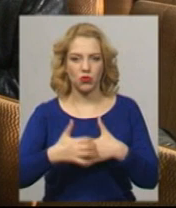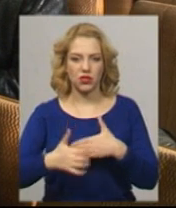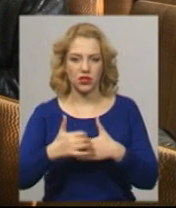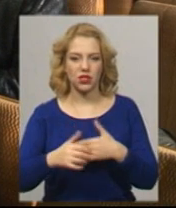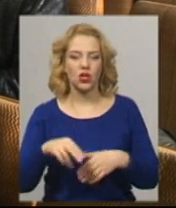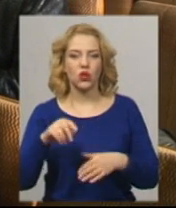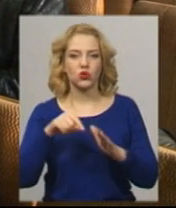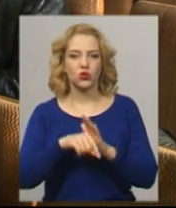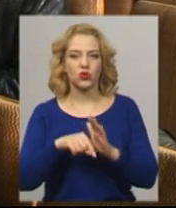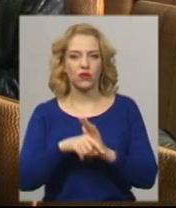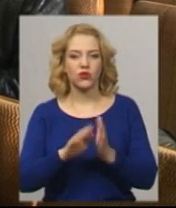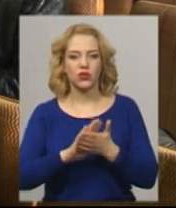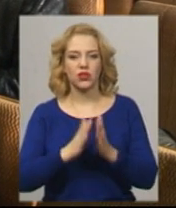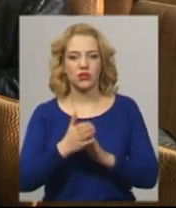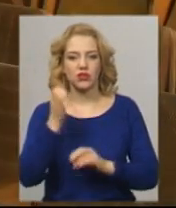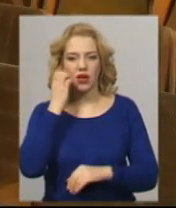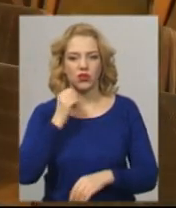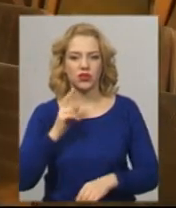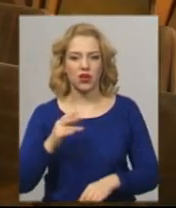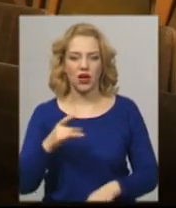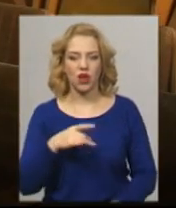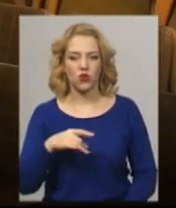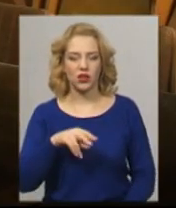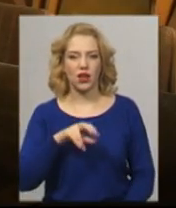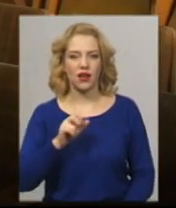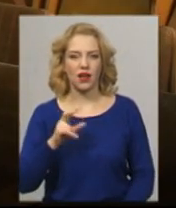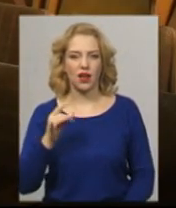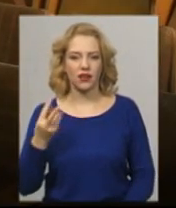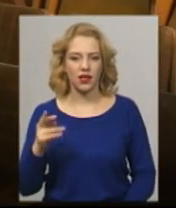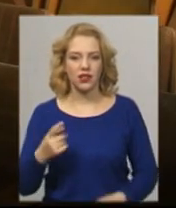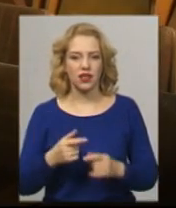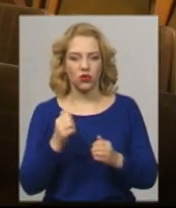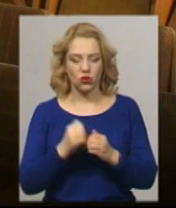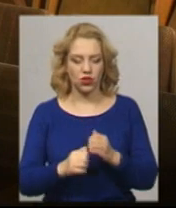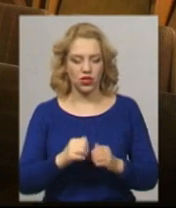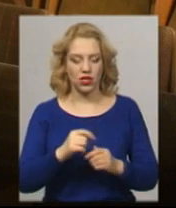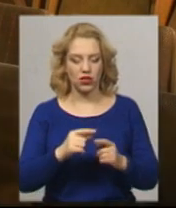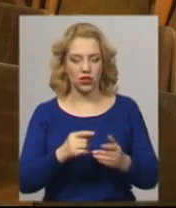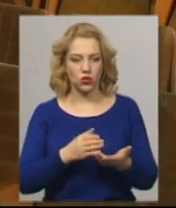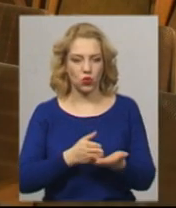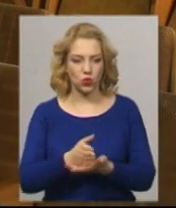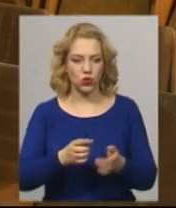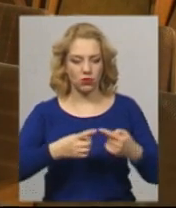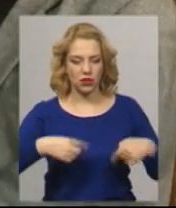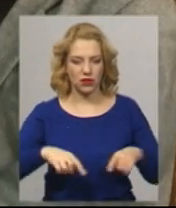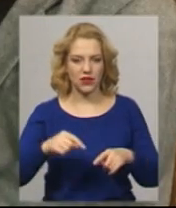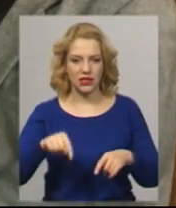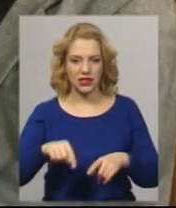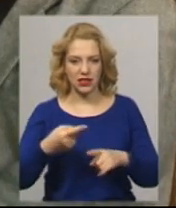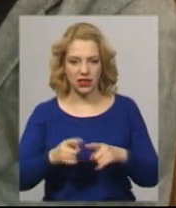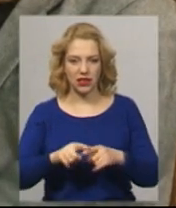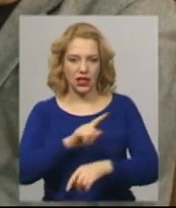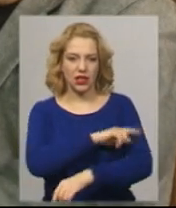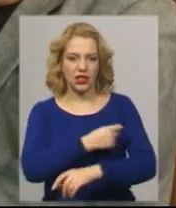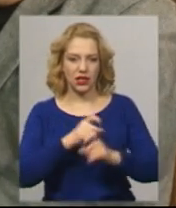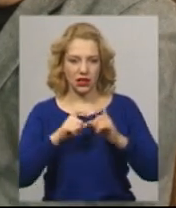ситуації в Старокостянтинівській районній лікарні. Це кожен структурний підрозділ цієї лікарні вступив у конфліктну ситуацію. За її